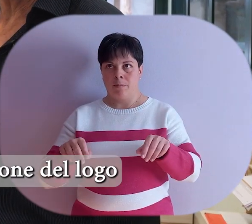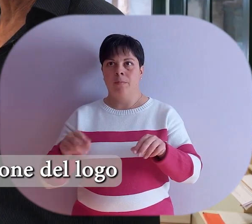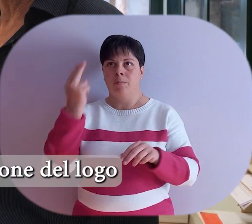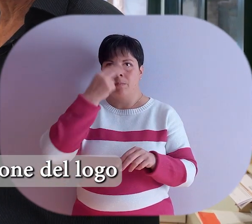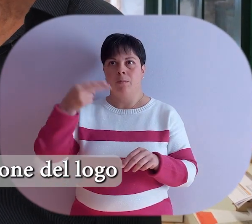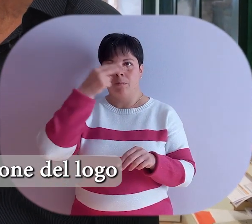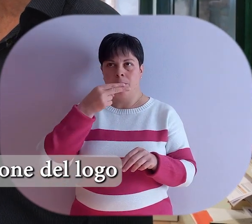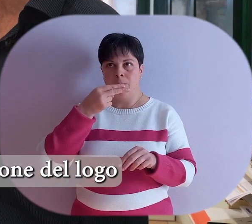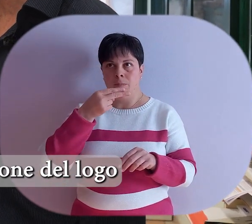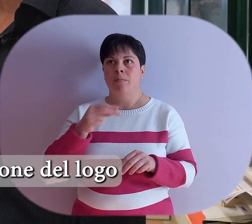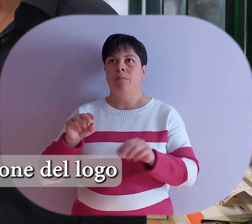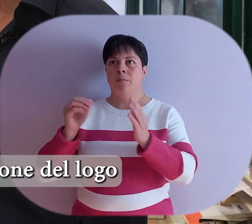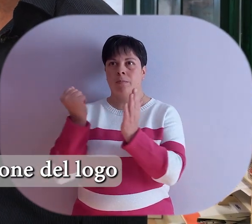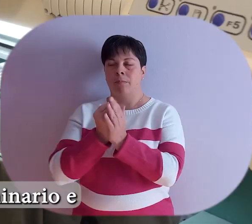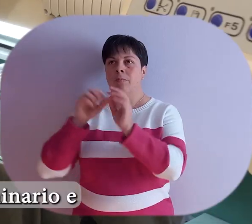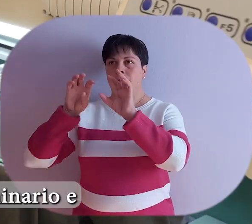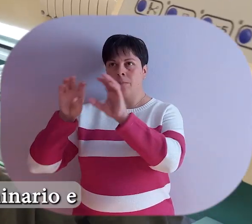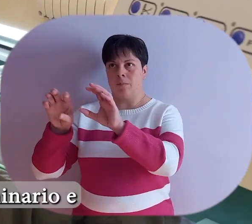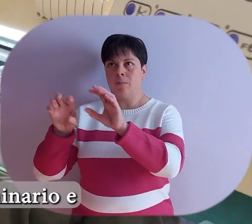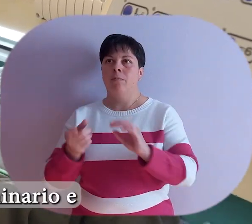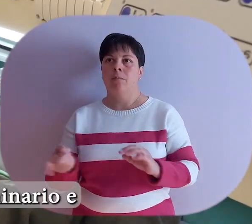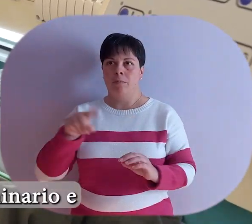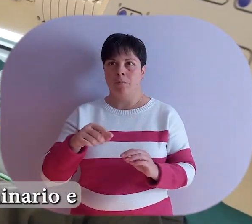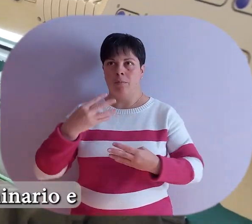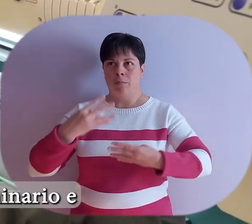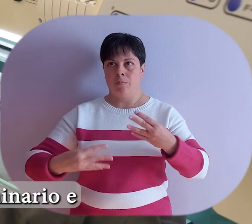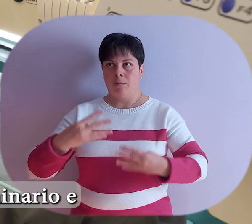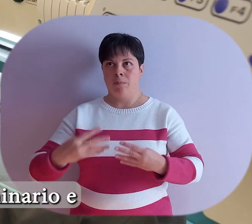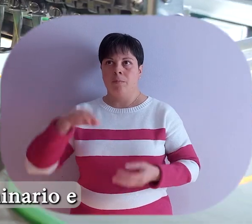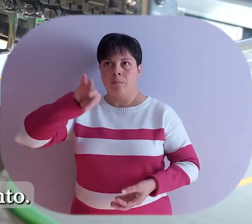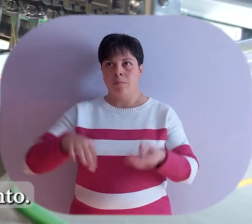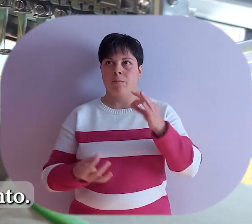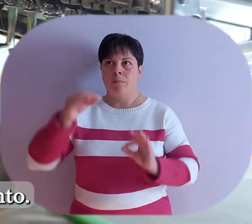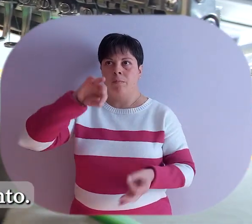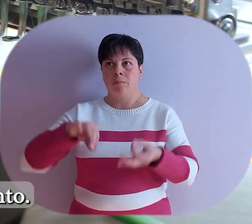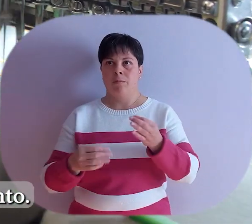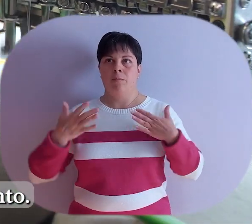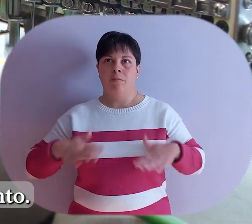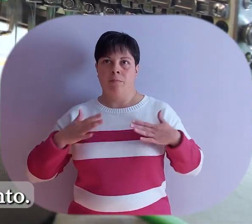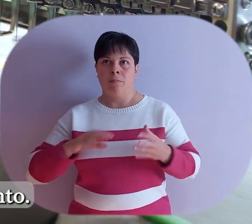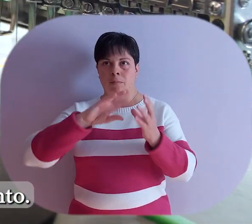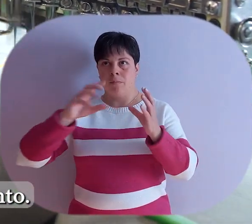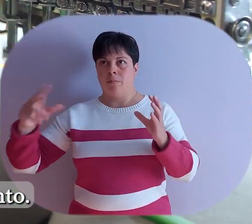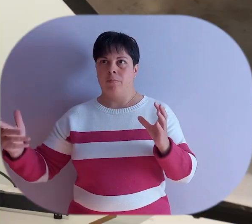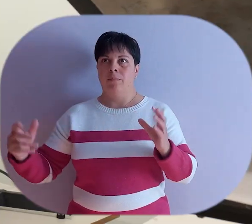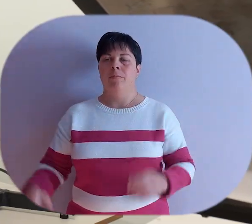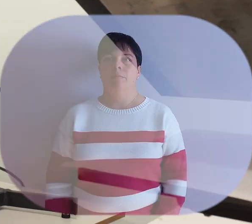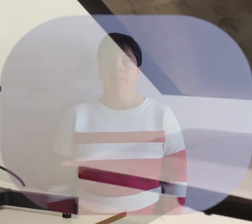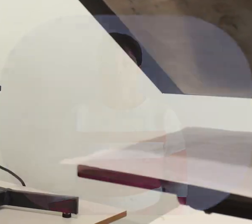computer per la costruzione del logo che verrà trasferito sul macchinario e verrà ricamato l'indumento.